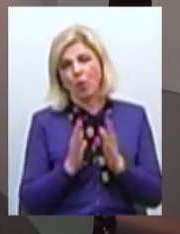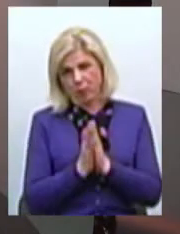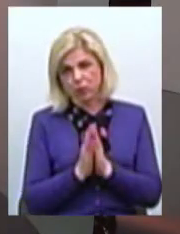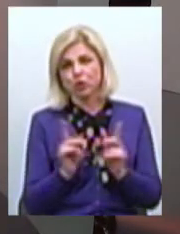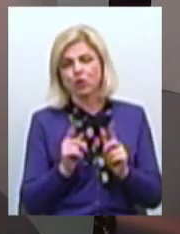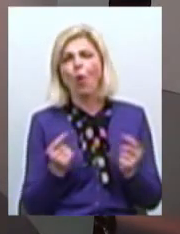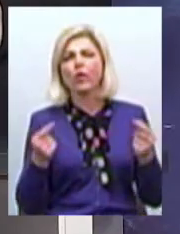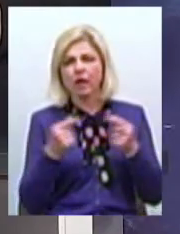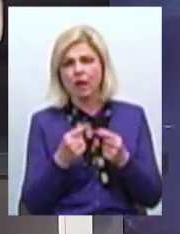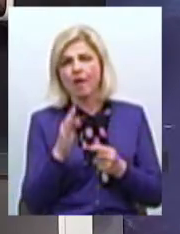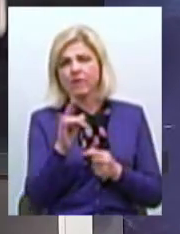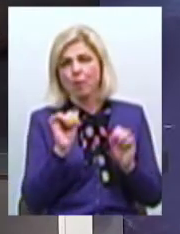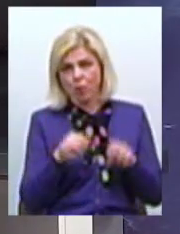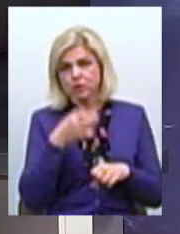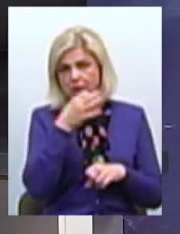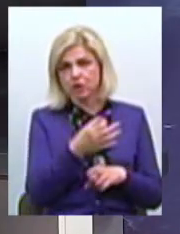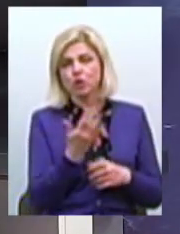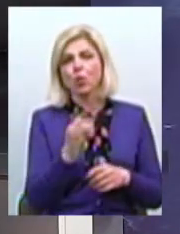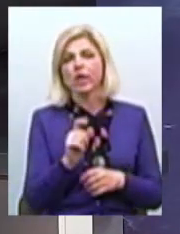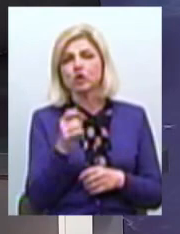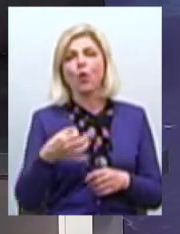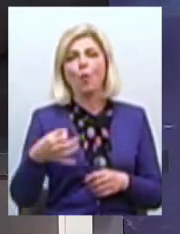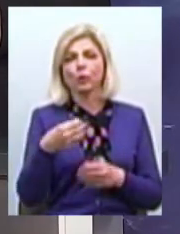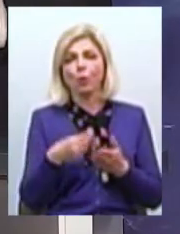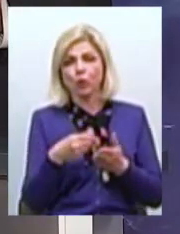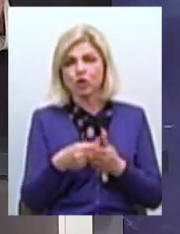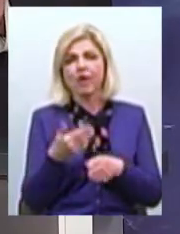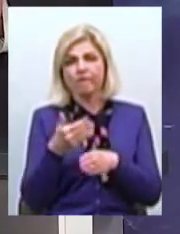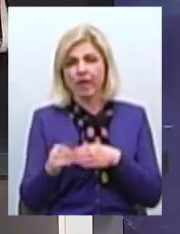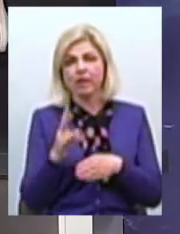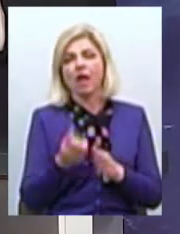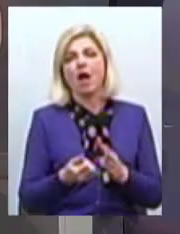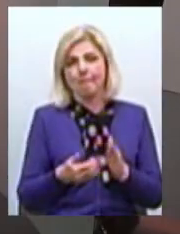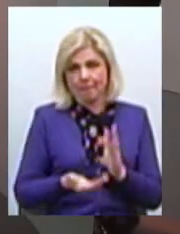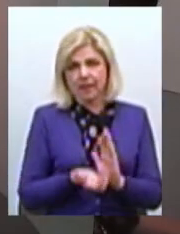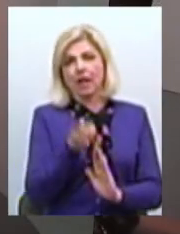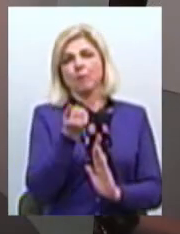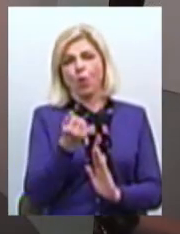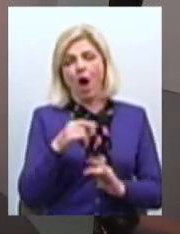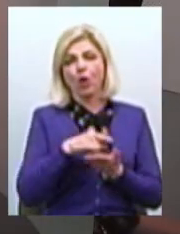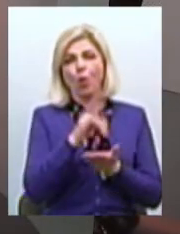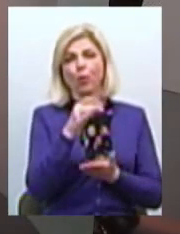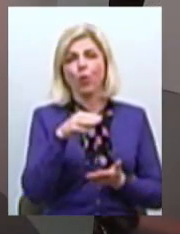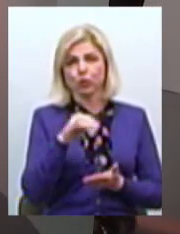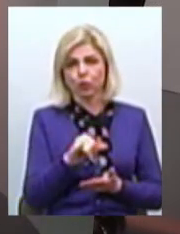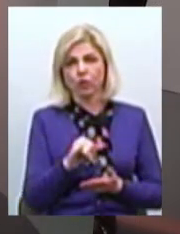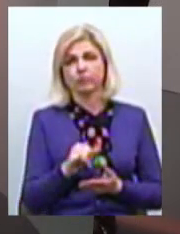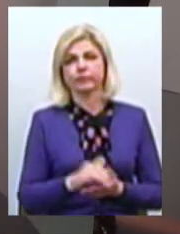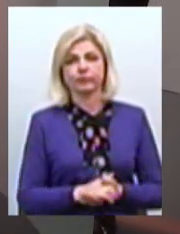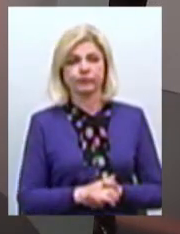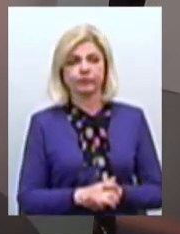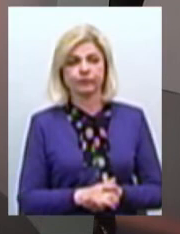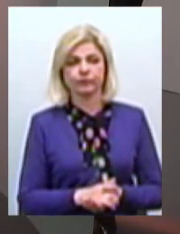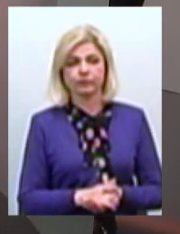Ви можете назвати суми скільки вже з обласного бюджету виділено на підтримку аеропорту? І наскільки це виявилося